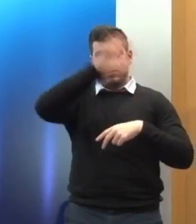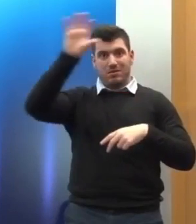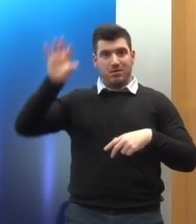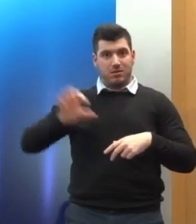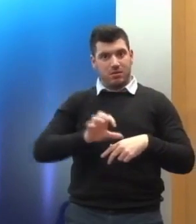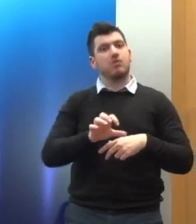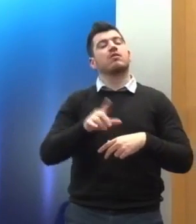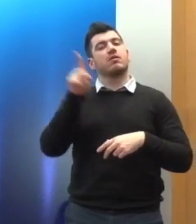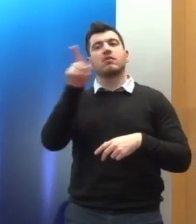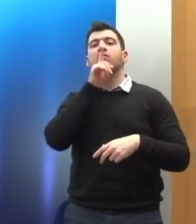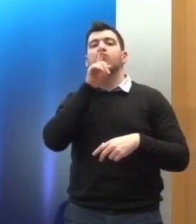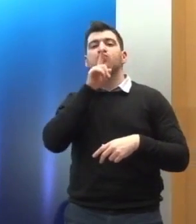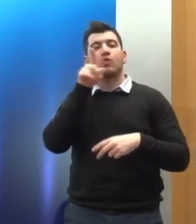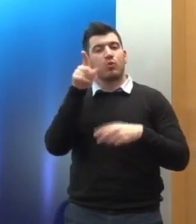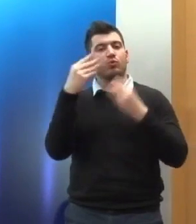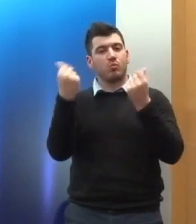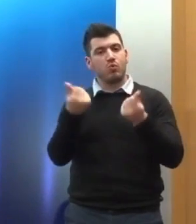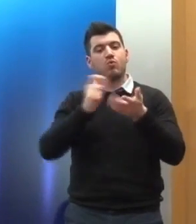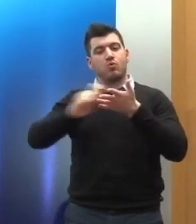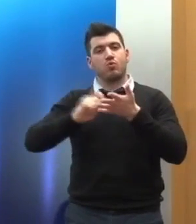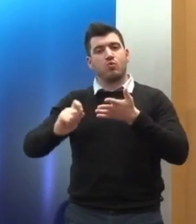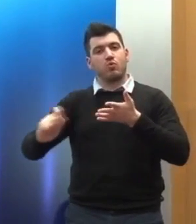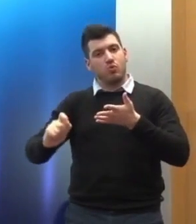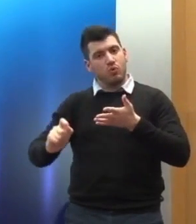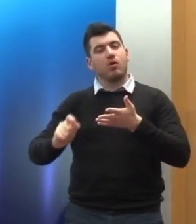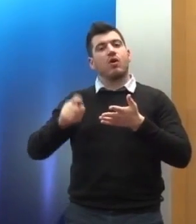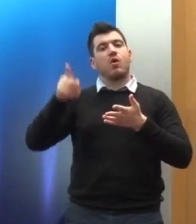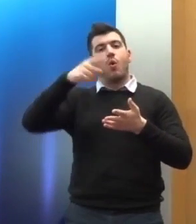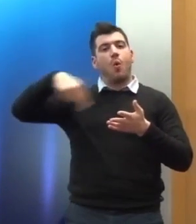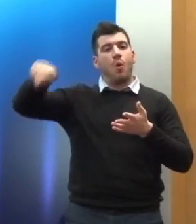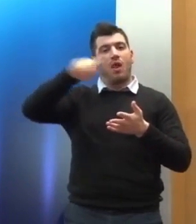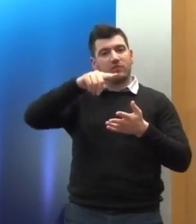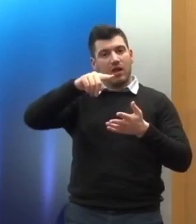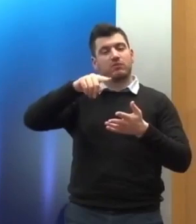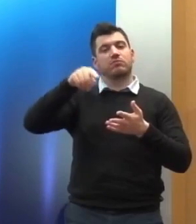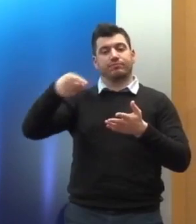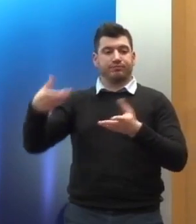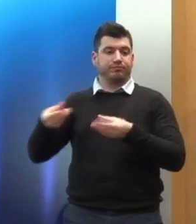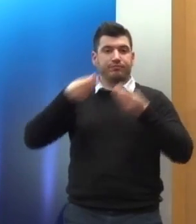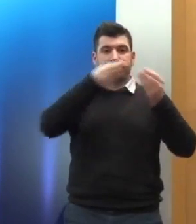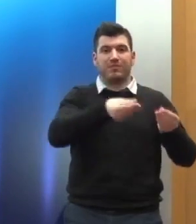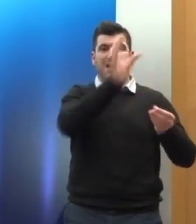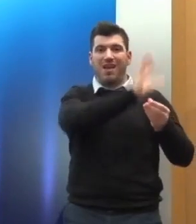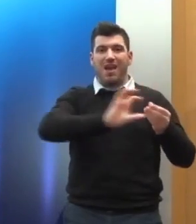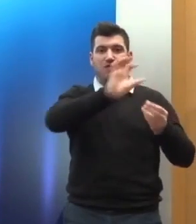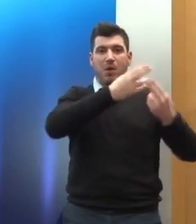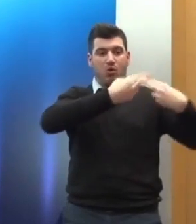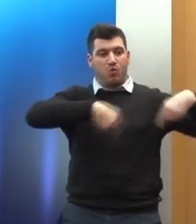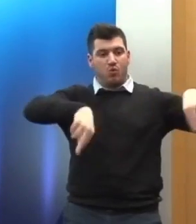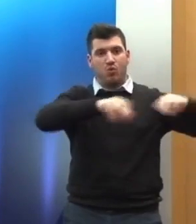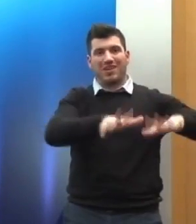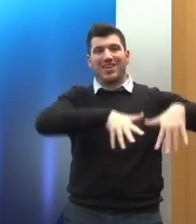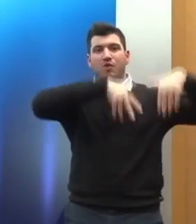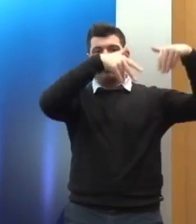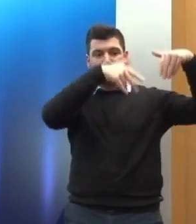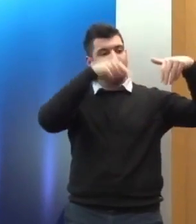συμφωνίας μεταξύ του Συμβουλίου της Επιτροπής και του Ευρωπαϊκού Κοινοβουλίου έχουμε απόφαση πρόσφατη του Ευρωπαϊκού Κοινοβουλίου με